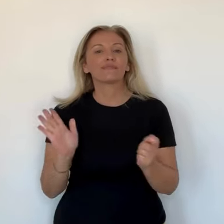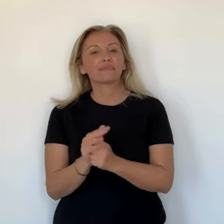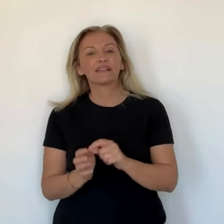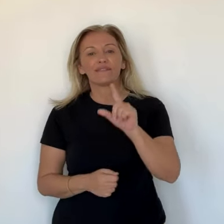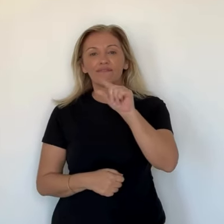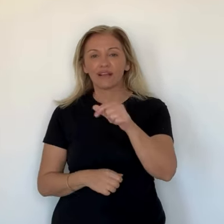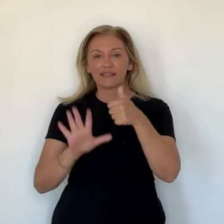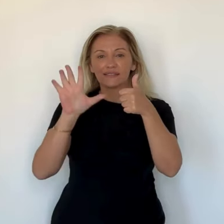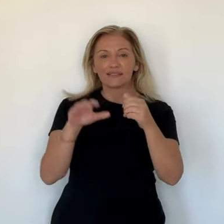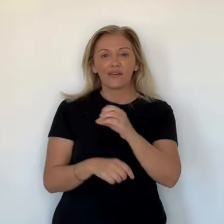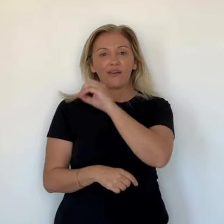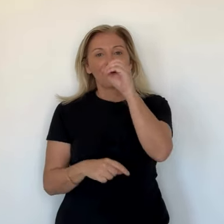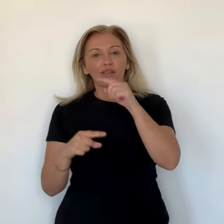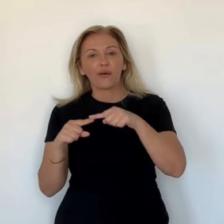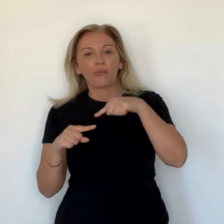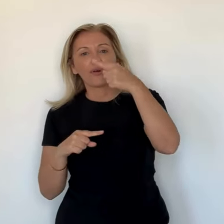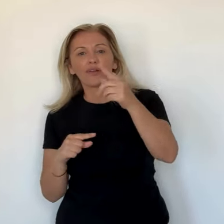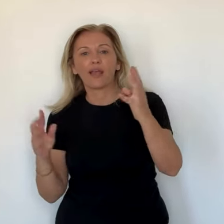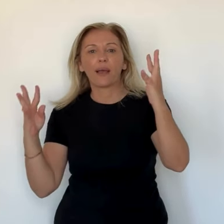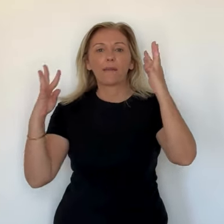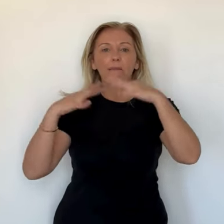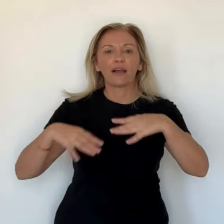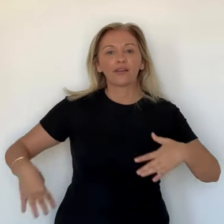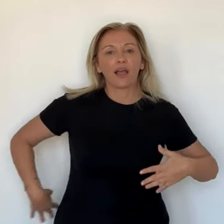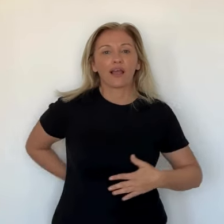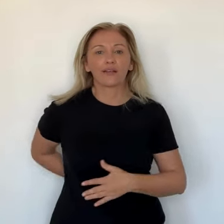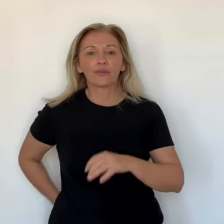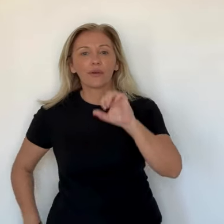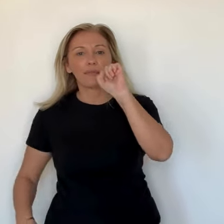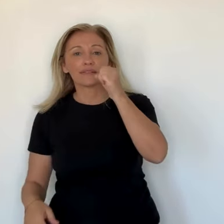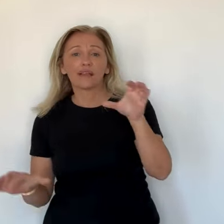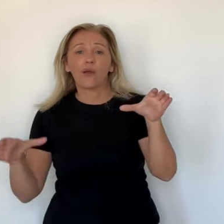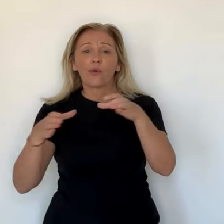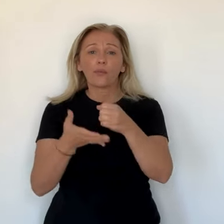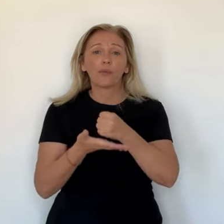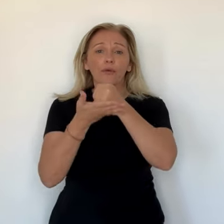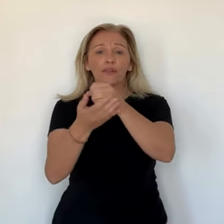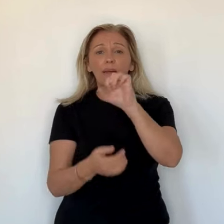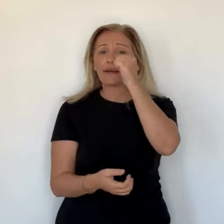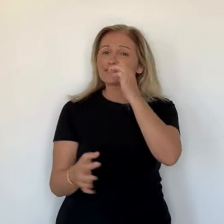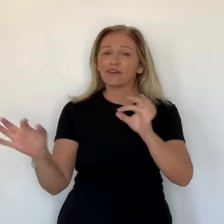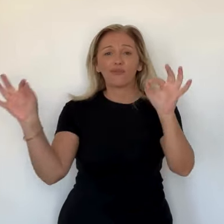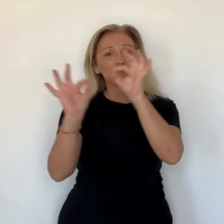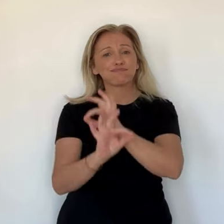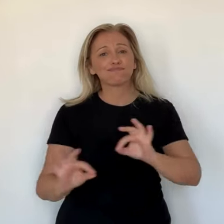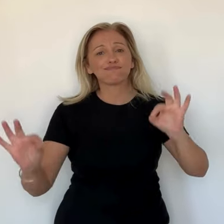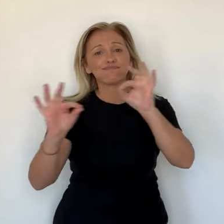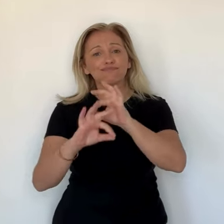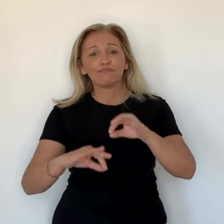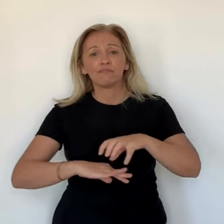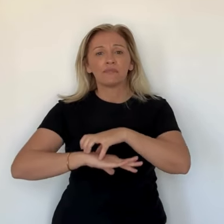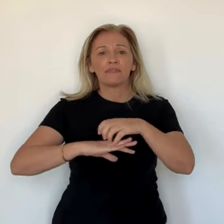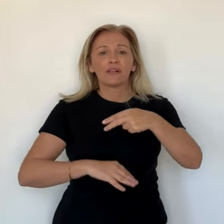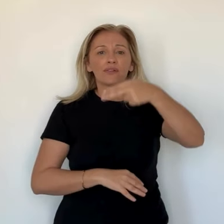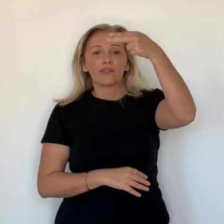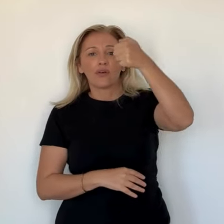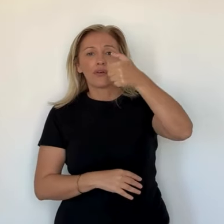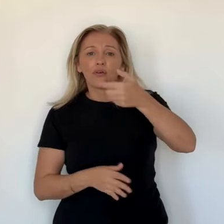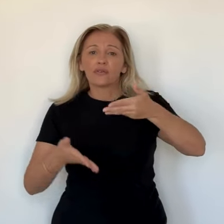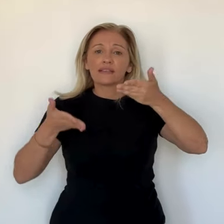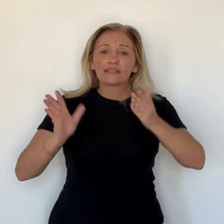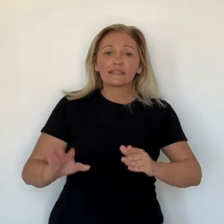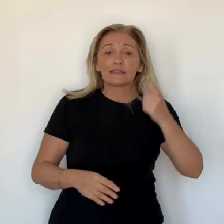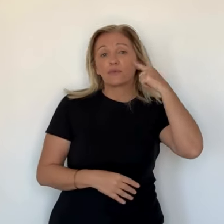Un tout autre sujet à présent, je vous le disais, il n'y aura donc pas de supporter Bastia à l'occasion du derby opposant la CA OSCB le 26